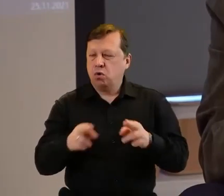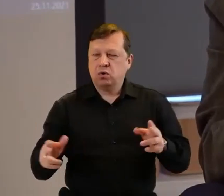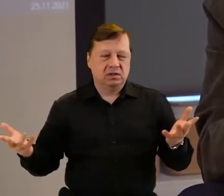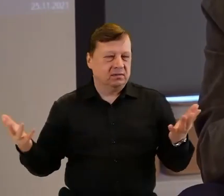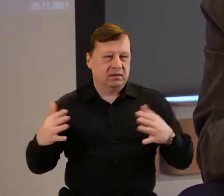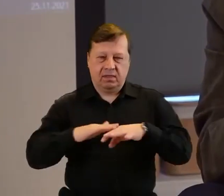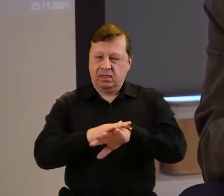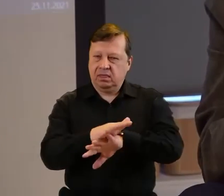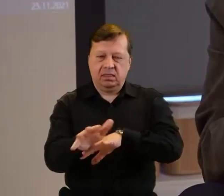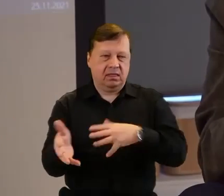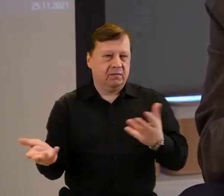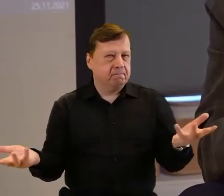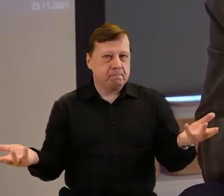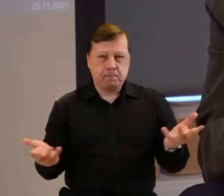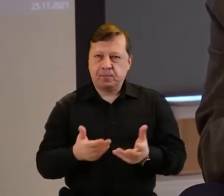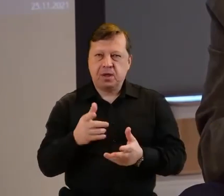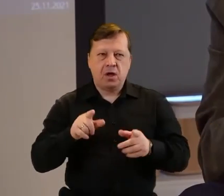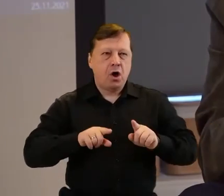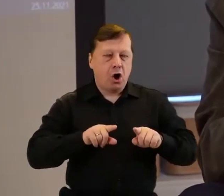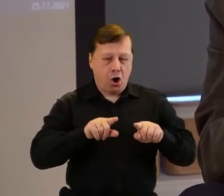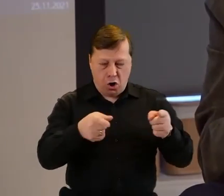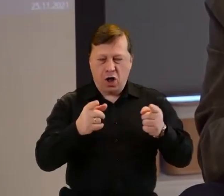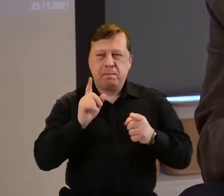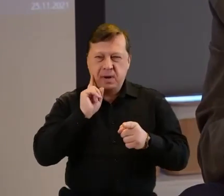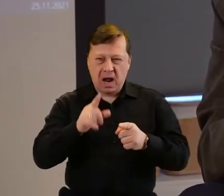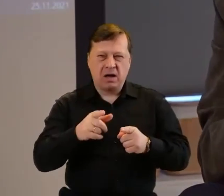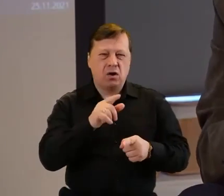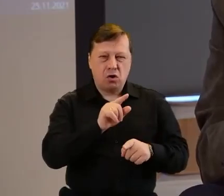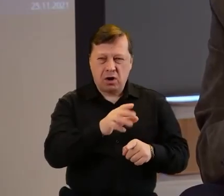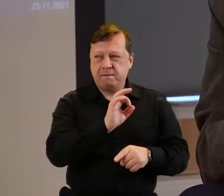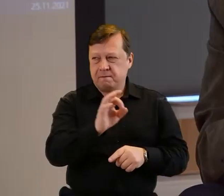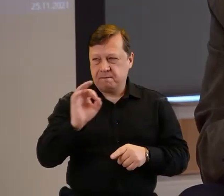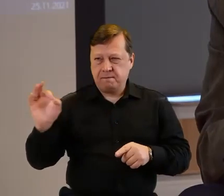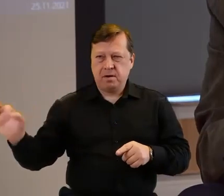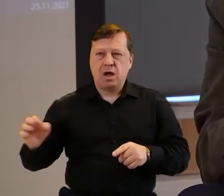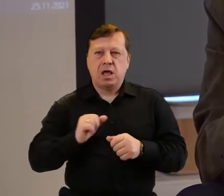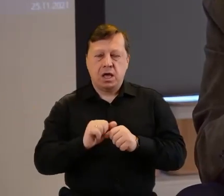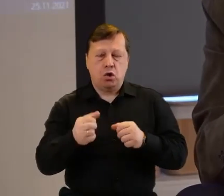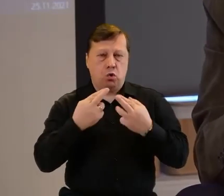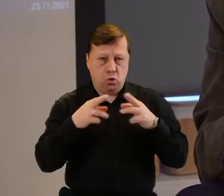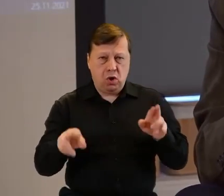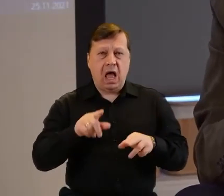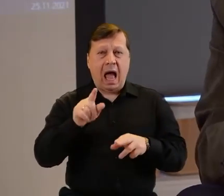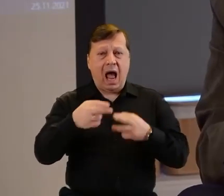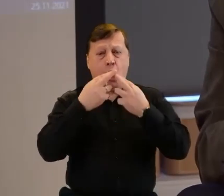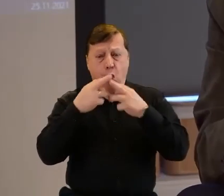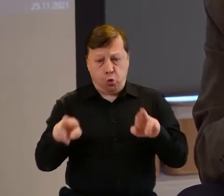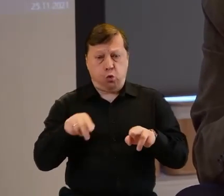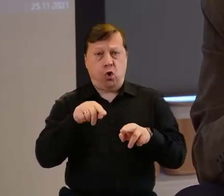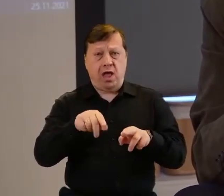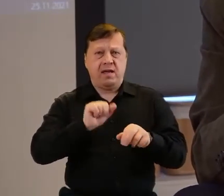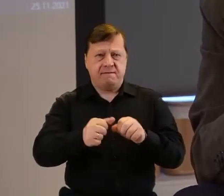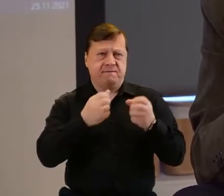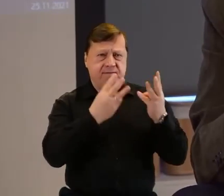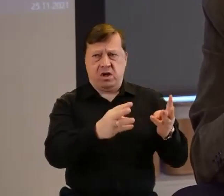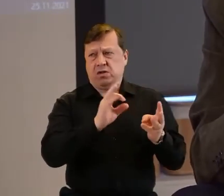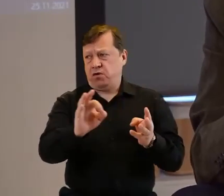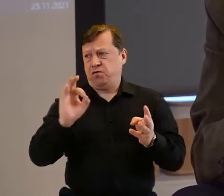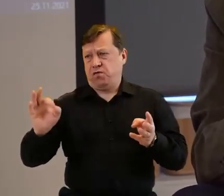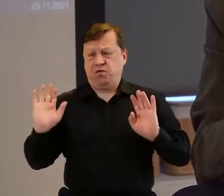zacierane. więc organizacje są różne i te różnice są ważne. To jest pierwsze założenie. Myśmy